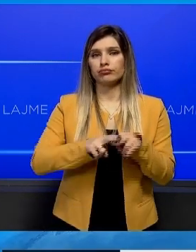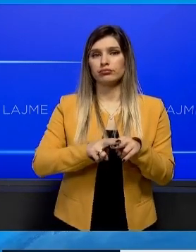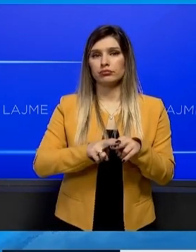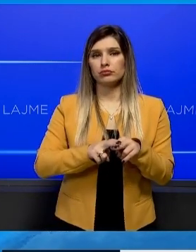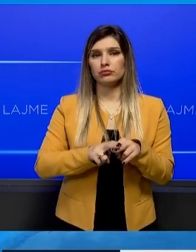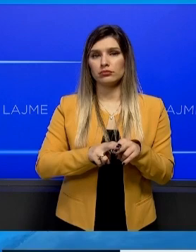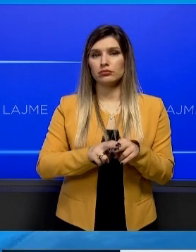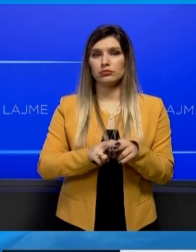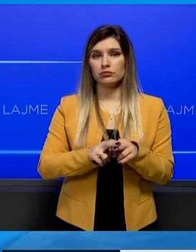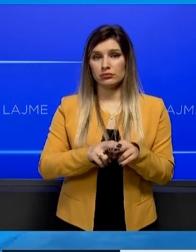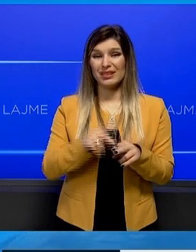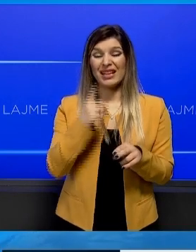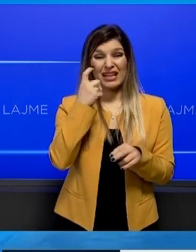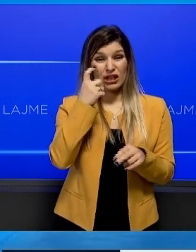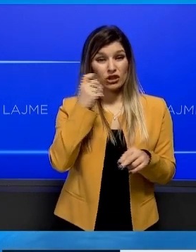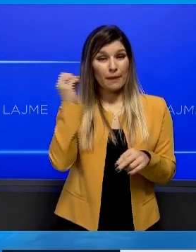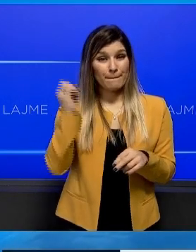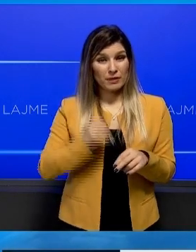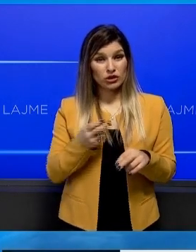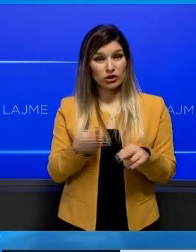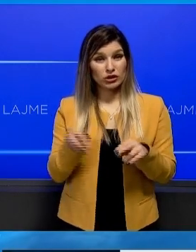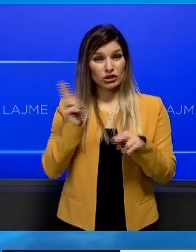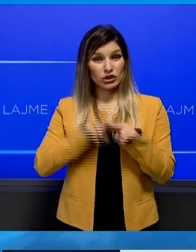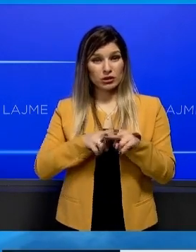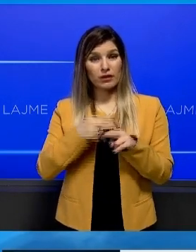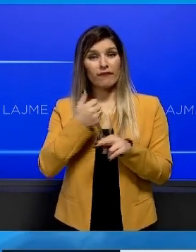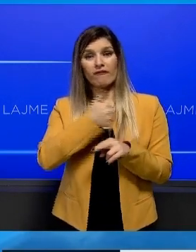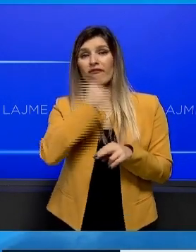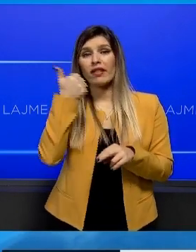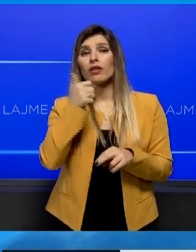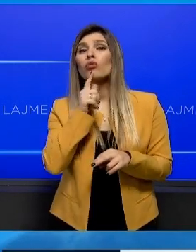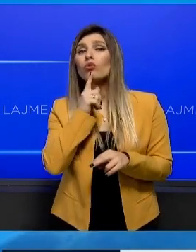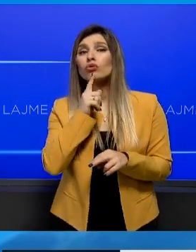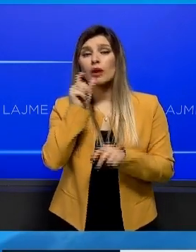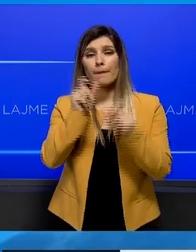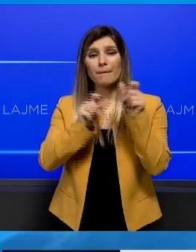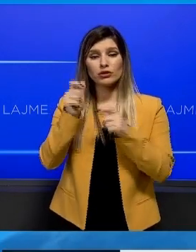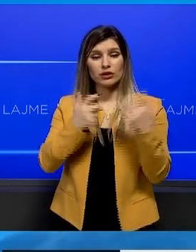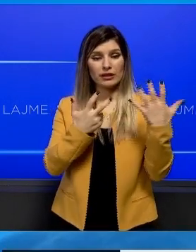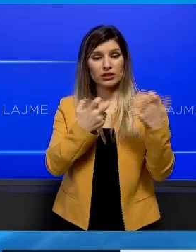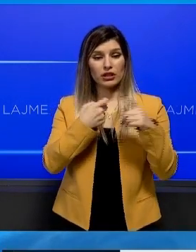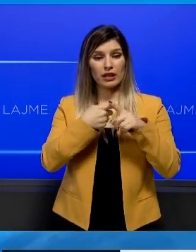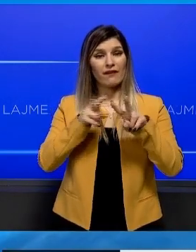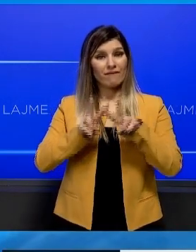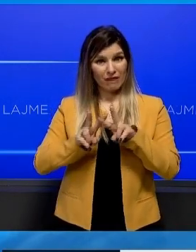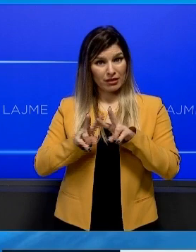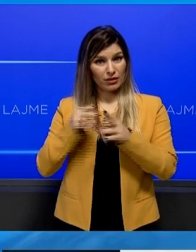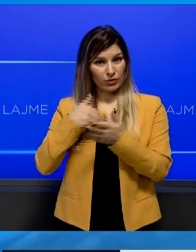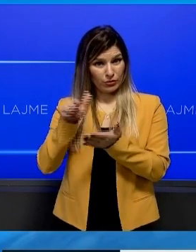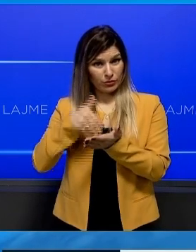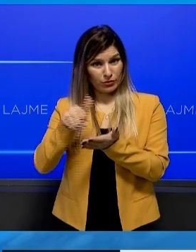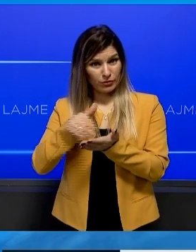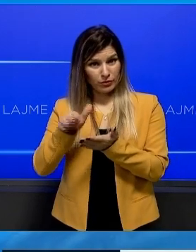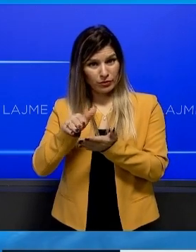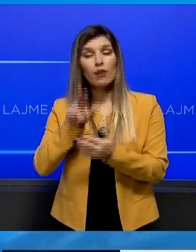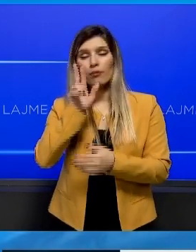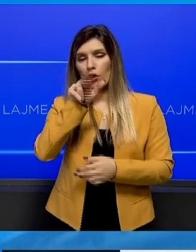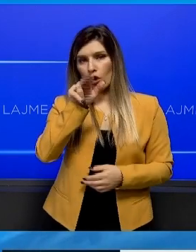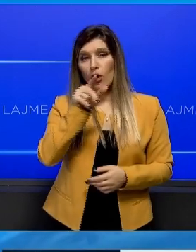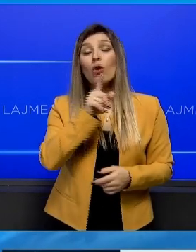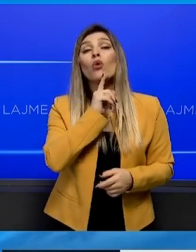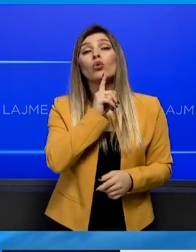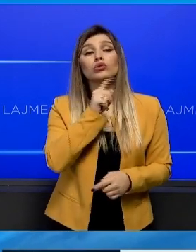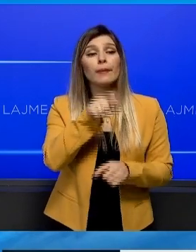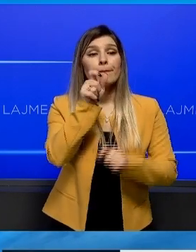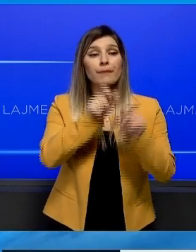është rritur tarifa në 100% vetëm për ata që konsumojnë më shumë se 800 kWh. pu, ashtu, ata